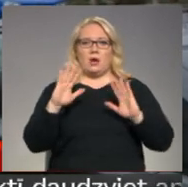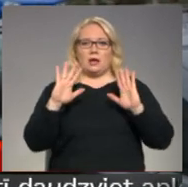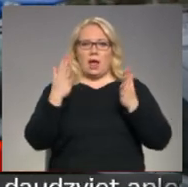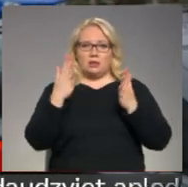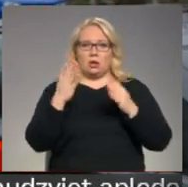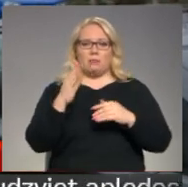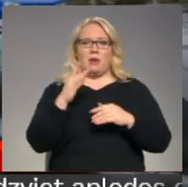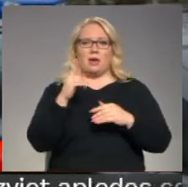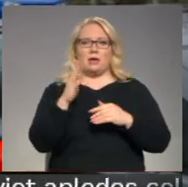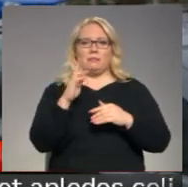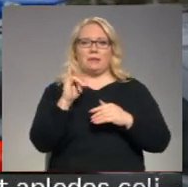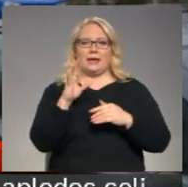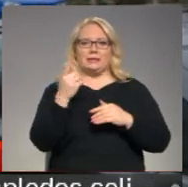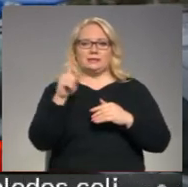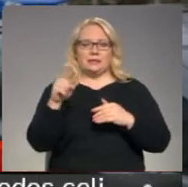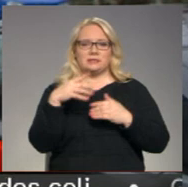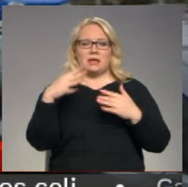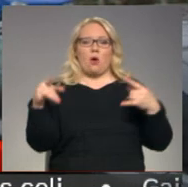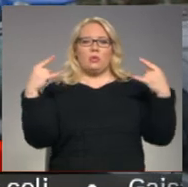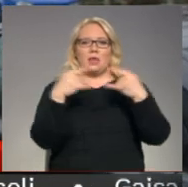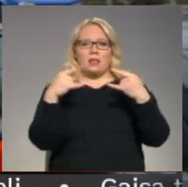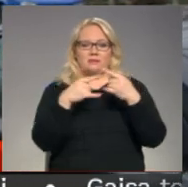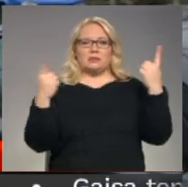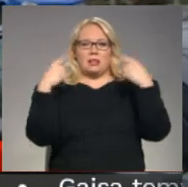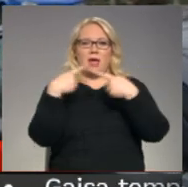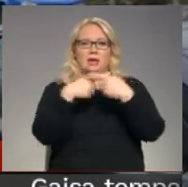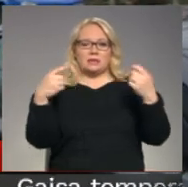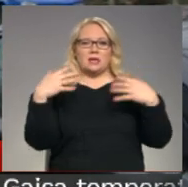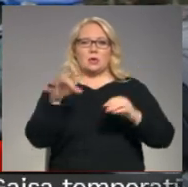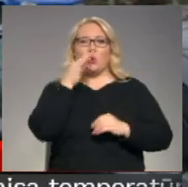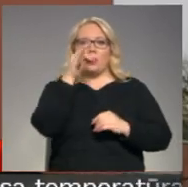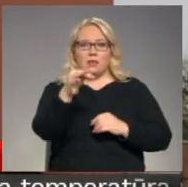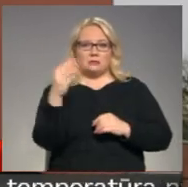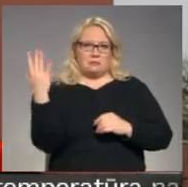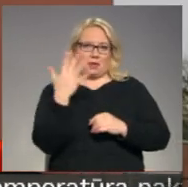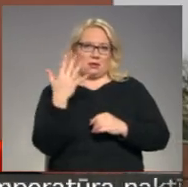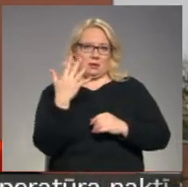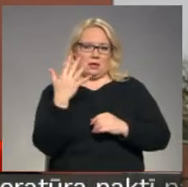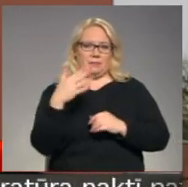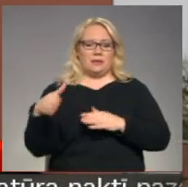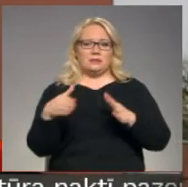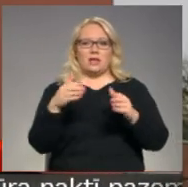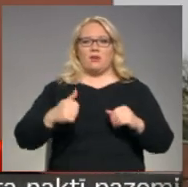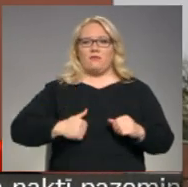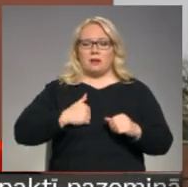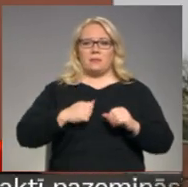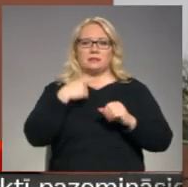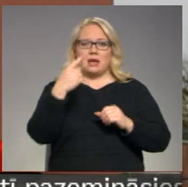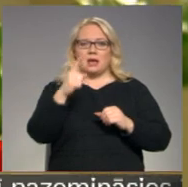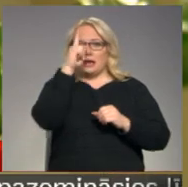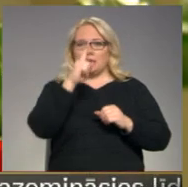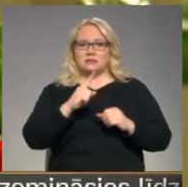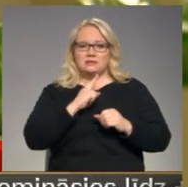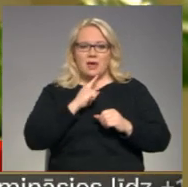Britsis prognozēja Latvijas televīzijas laika ziģās jau piekdien. Ceļu uzturētājs kāļrokas vēdien